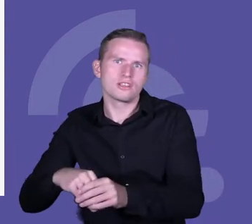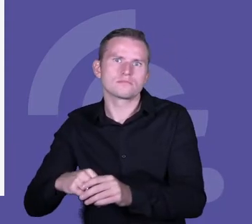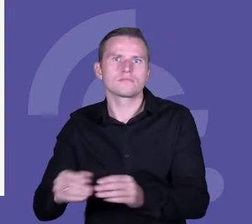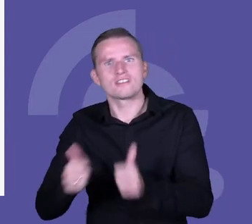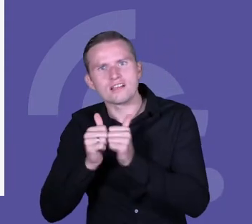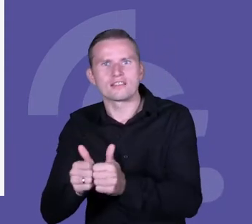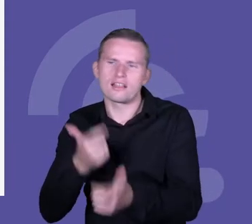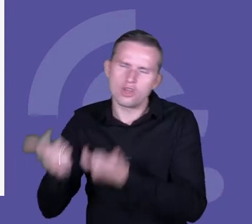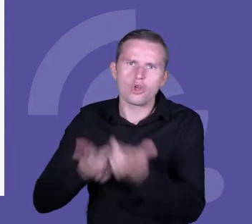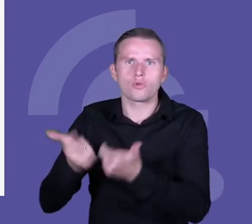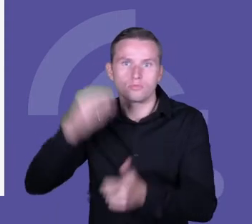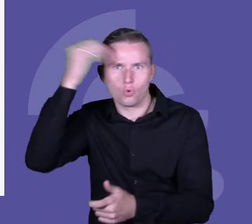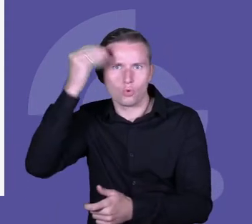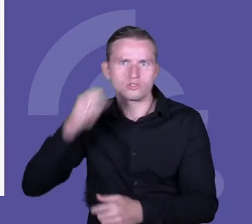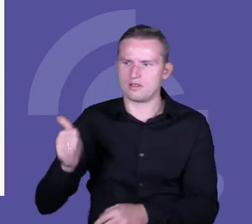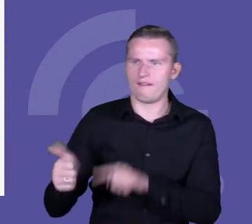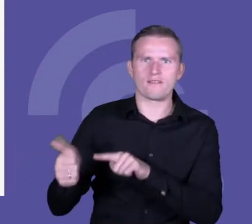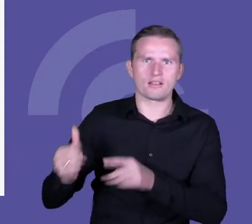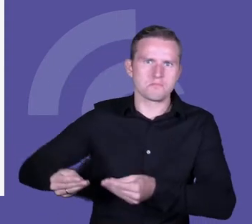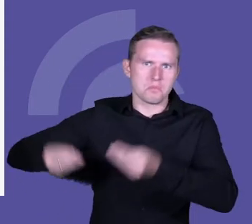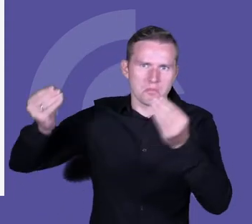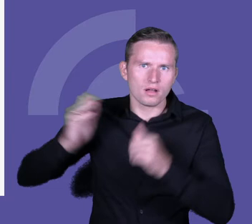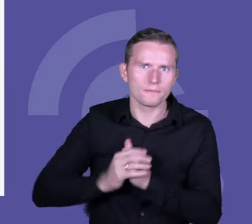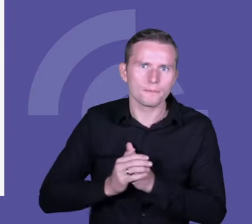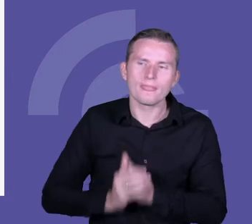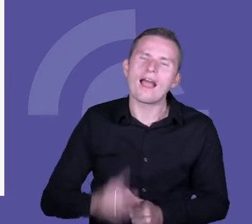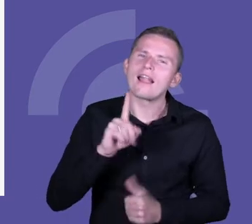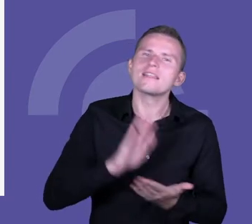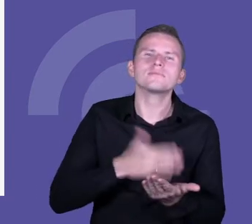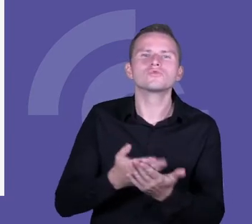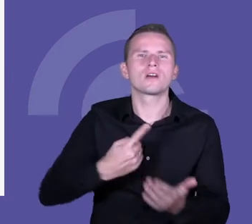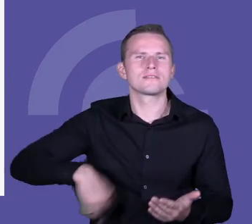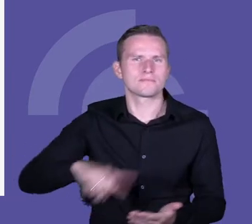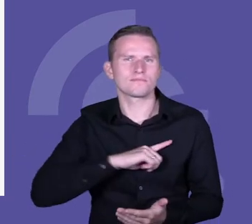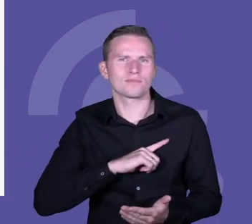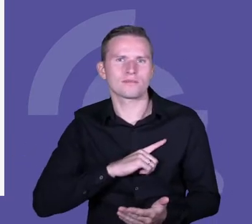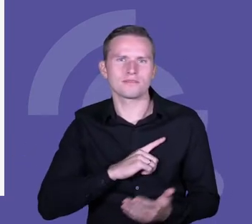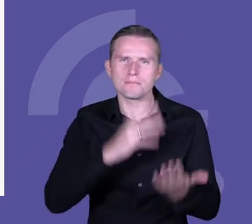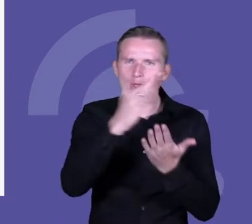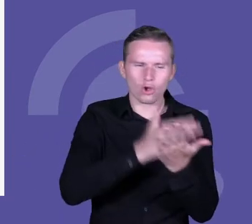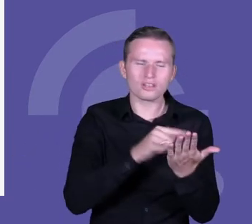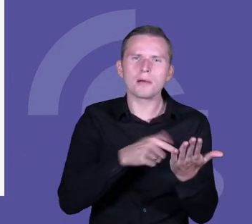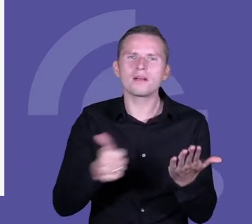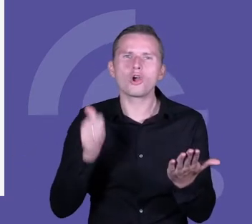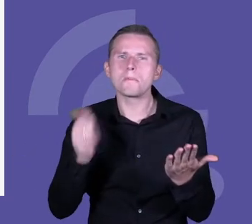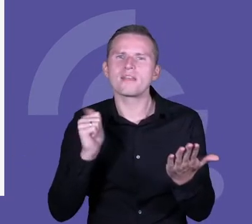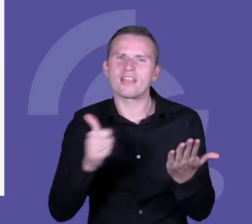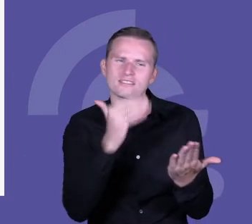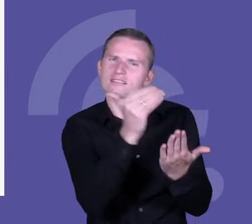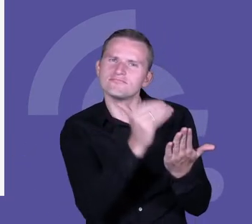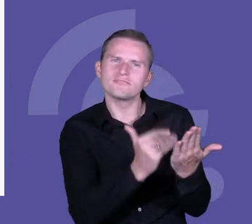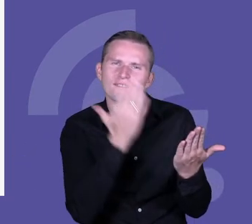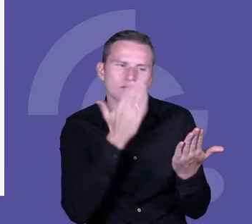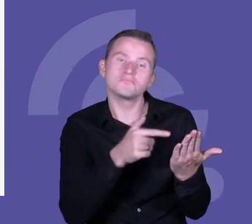kompetencje nabędą na tych zajęciach, nie? Ale można by tak zapytać, jak przeczytamy te kompetencje, które są w tym programie, a tam są takie kompetencje jak